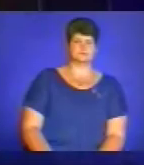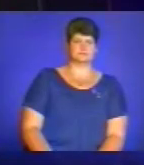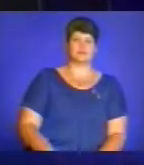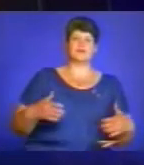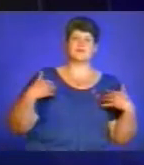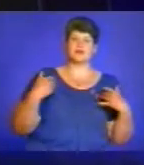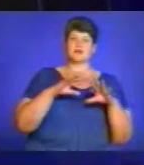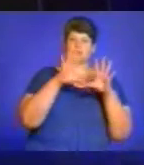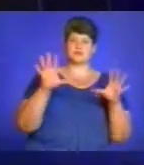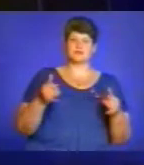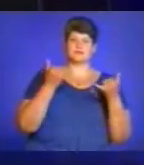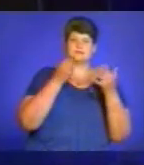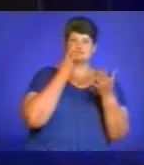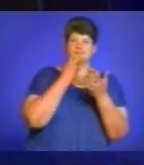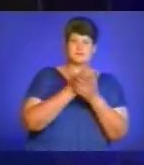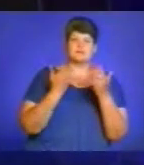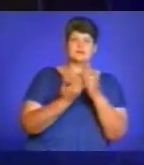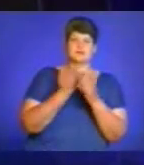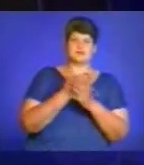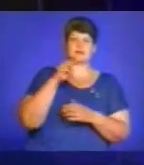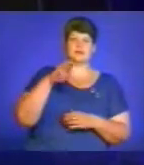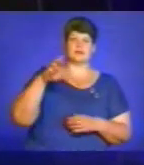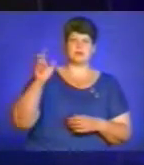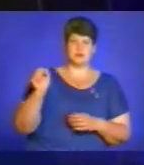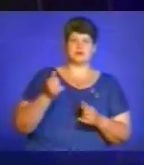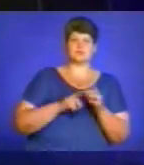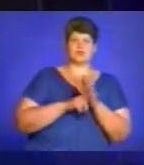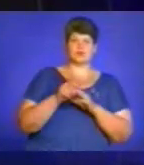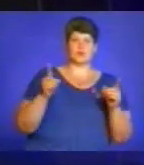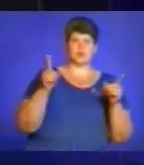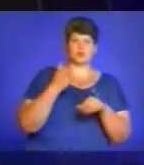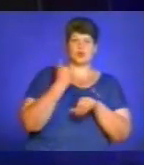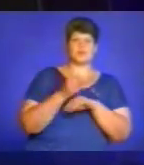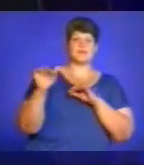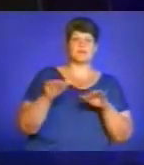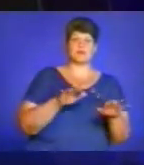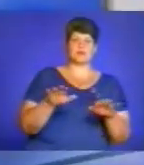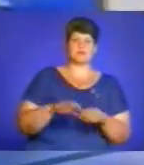Вітаю усіх, хто зараз з нами. Ви дивитесь Вісті ТТБ і спочатку коротко про головні події.